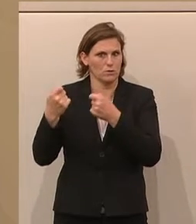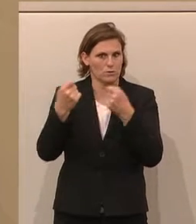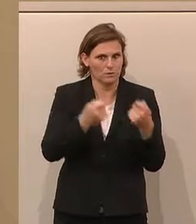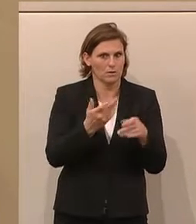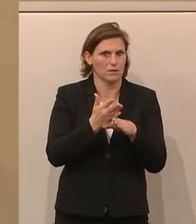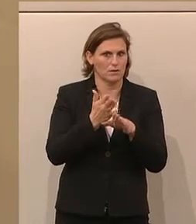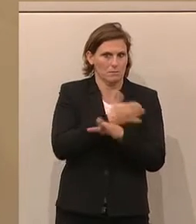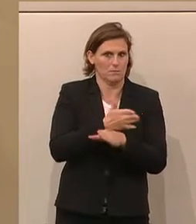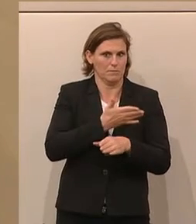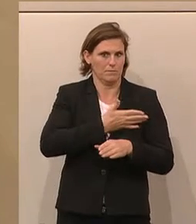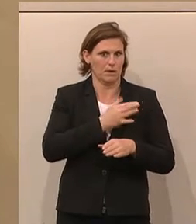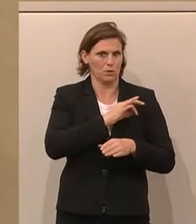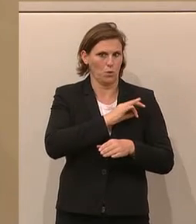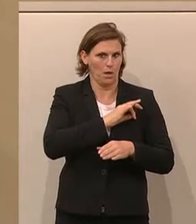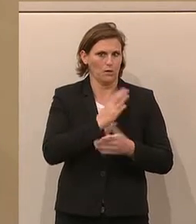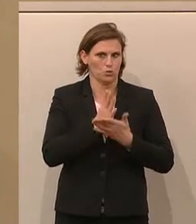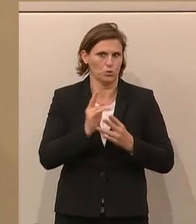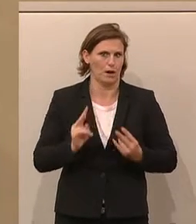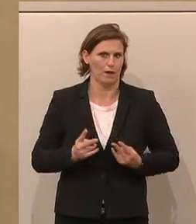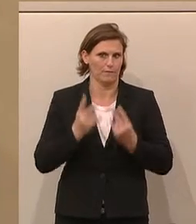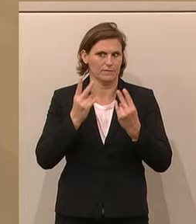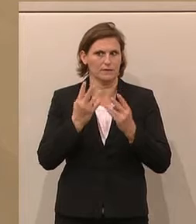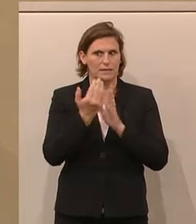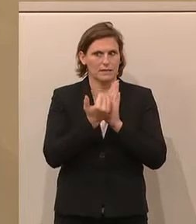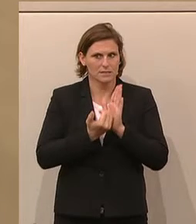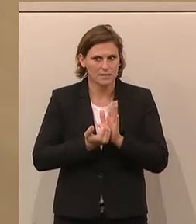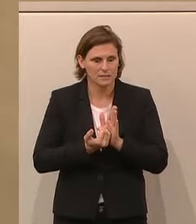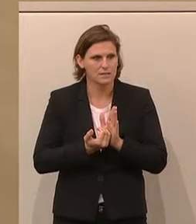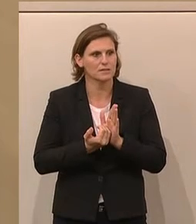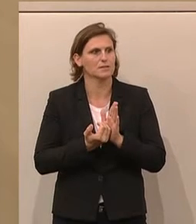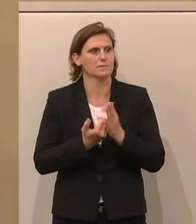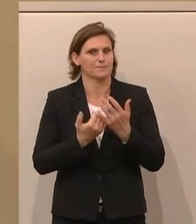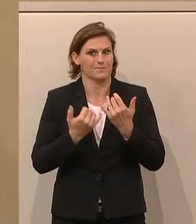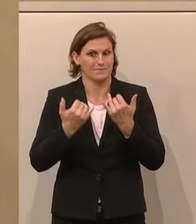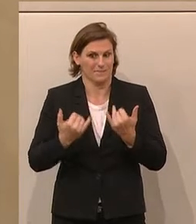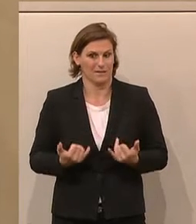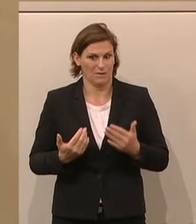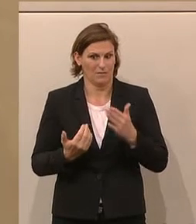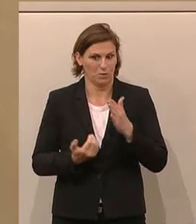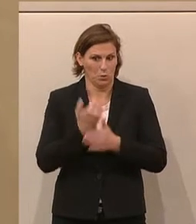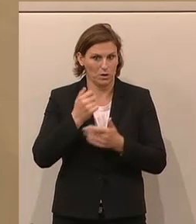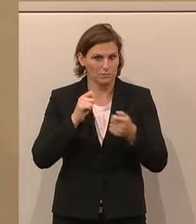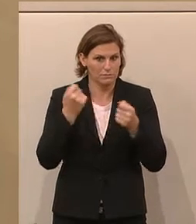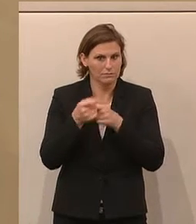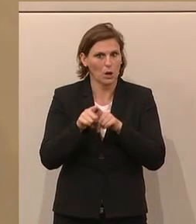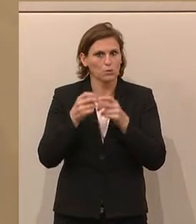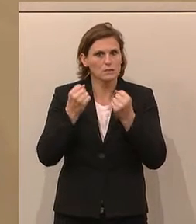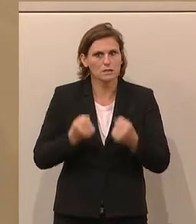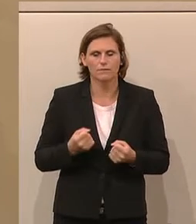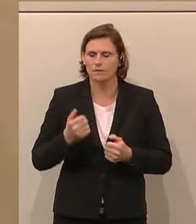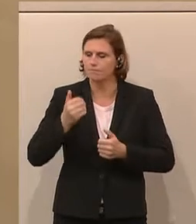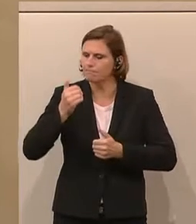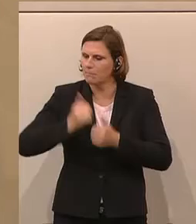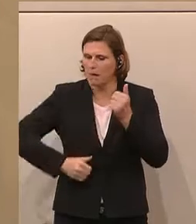meines Kollegen in Kraft. Gesetze und vor allem diese Gesetzesnovelle sichert die strengsten Kontrollen.